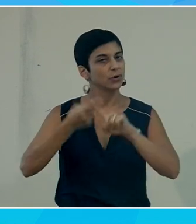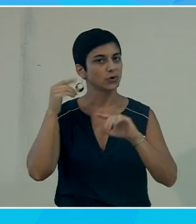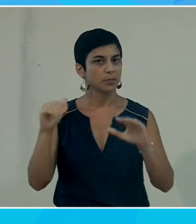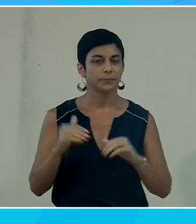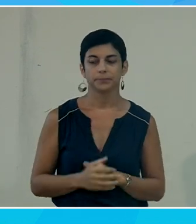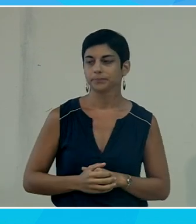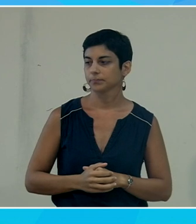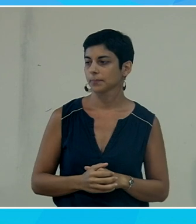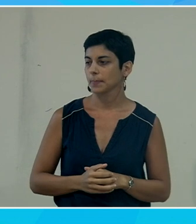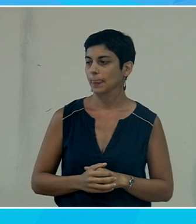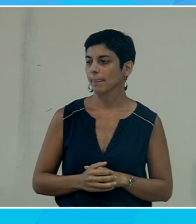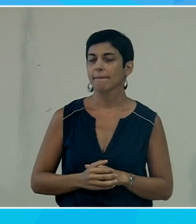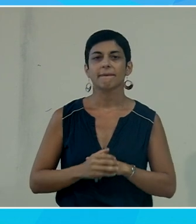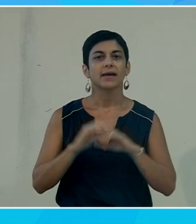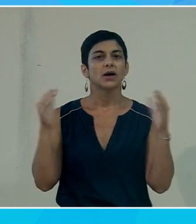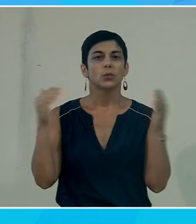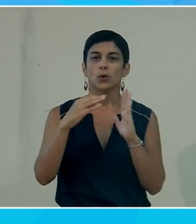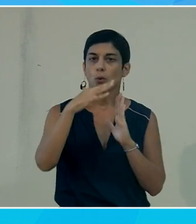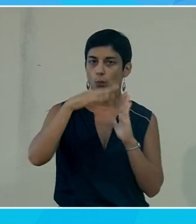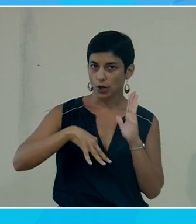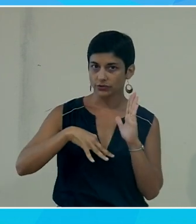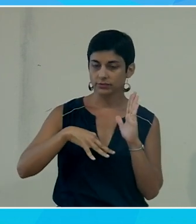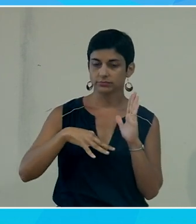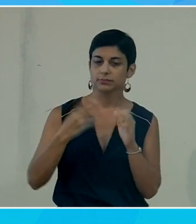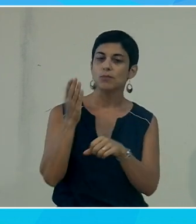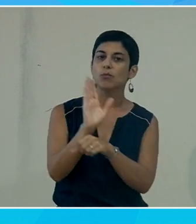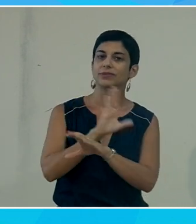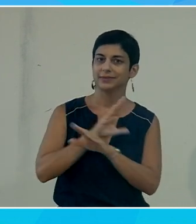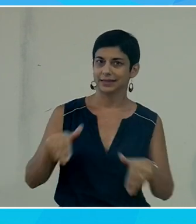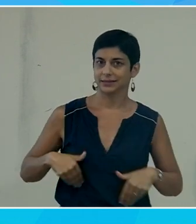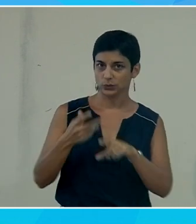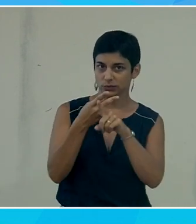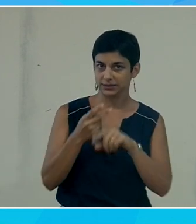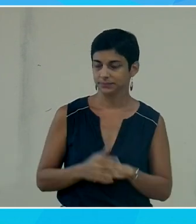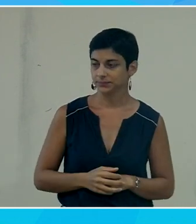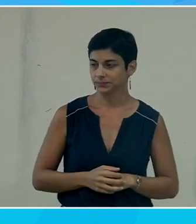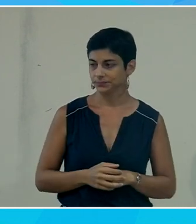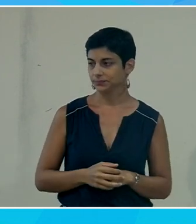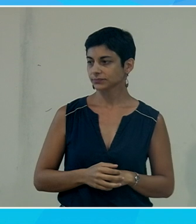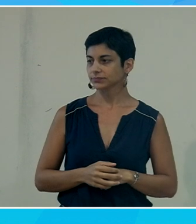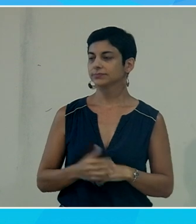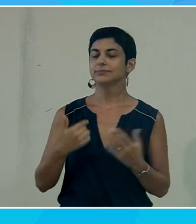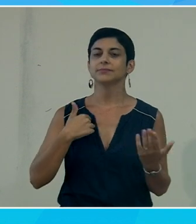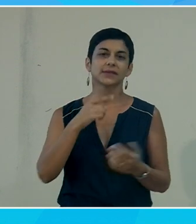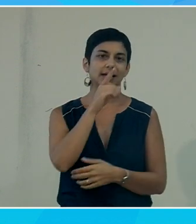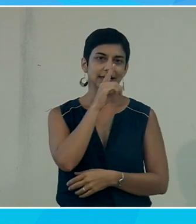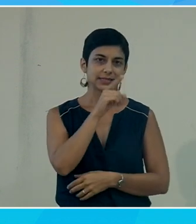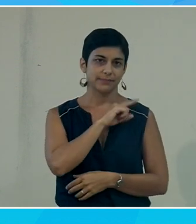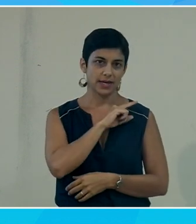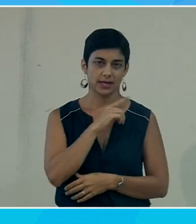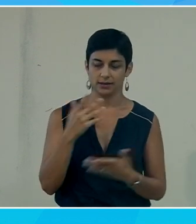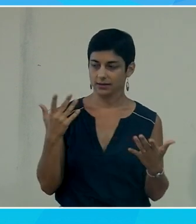Alors, je vais rester encore sur Word, je vais vous montrer une dernière chose, je vais volontairement prendre